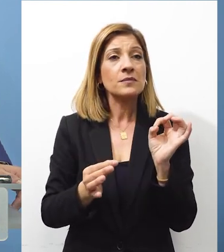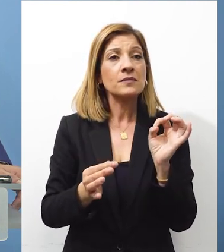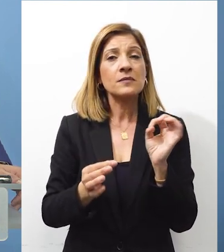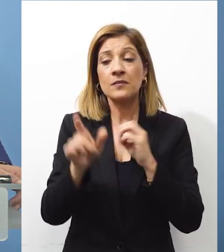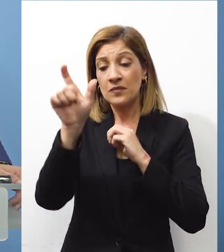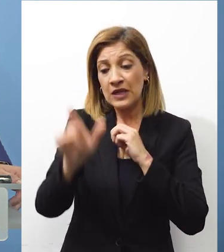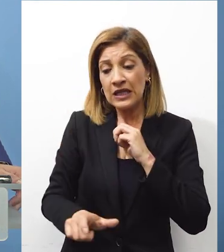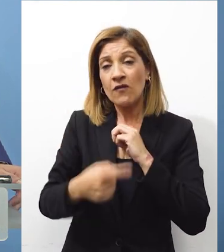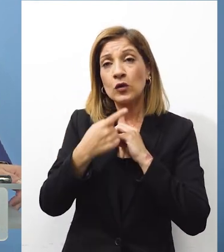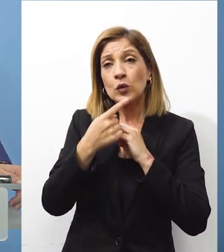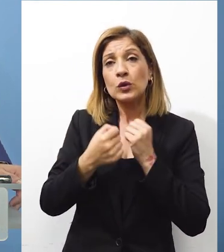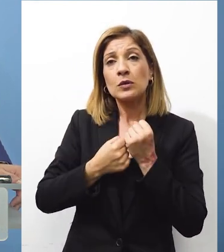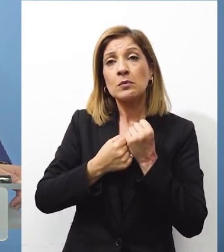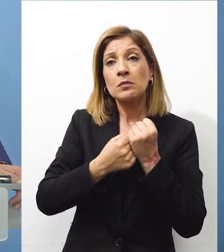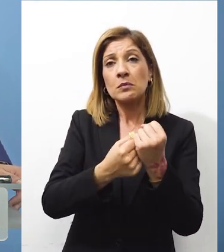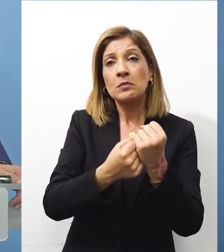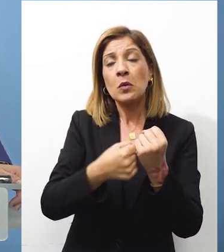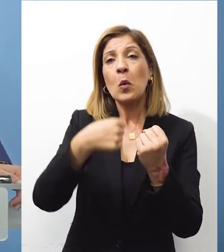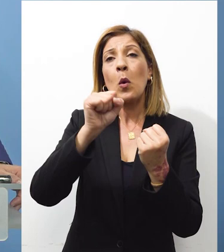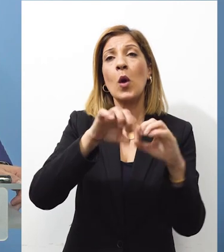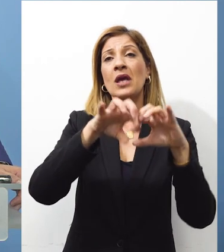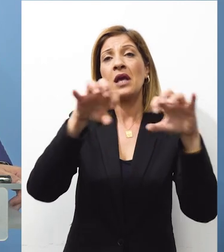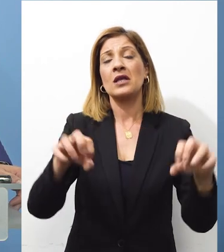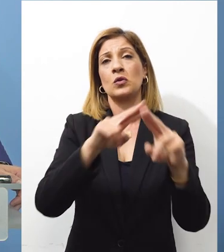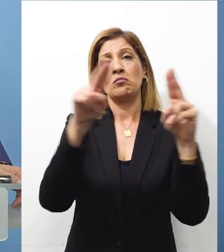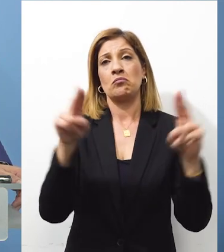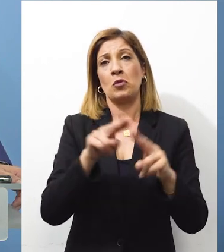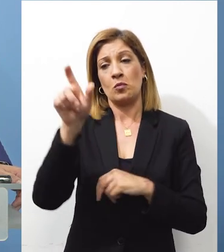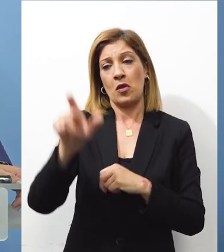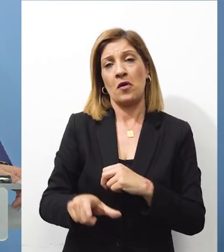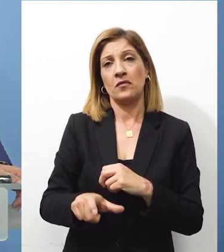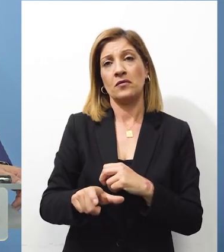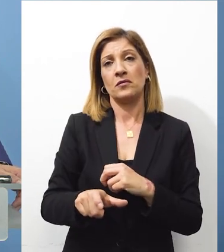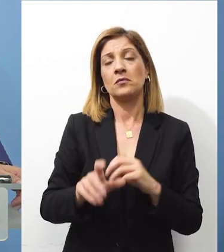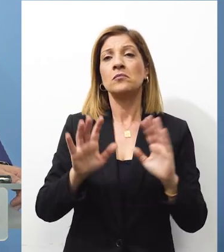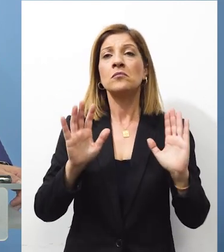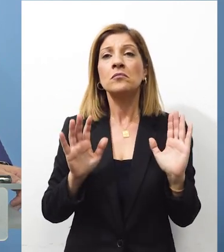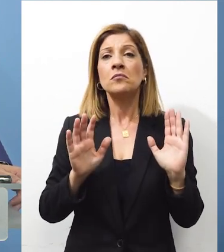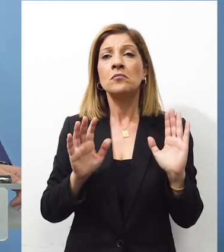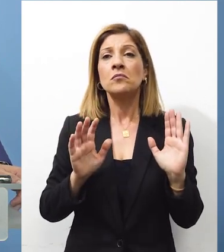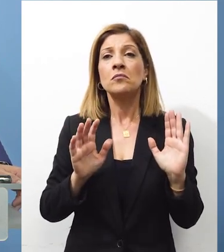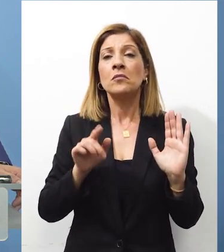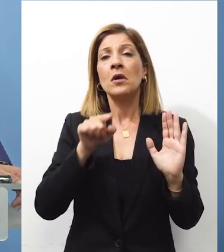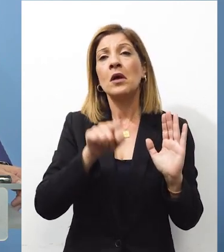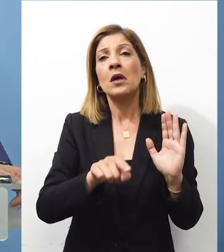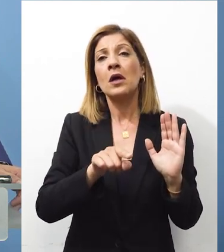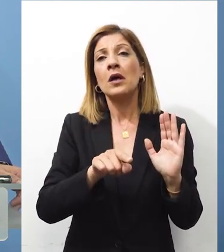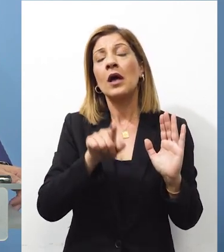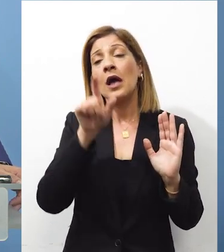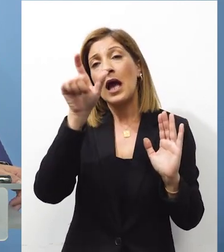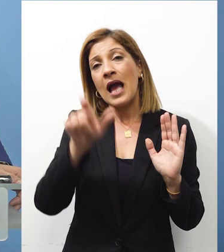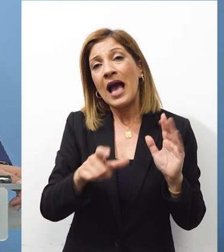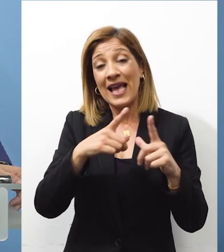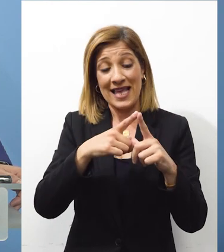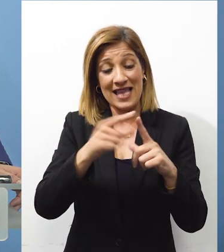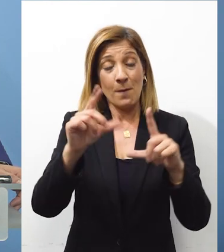Ετάχθηκε ουσιαστικά κατά της διζωνικής δικοινοτικής ομοσπονδίας Η δεδηλωμένη θέση της